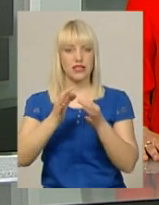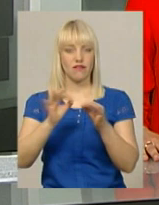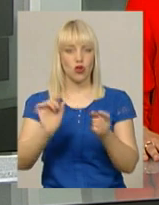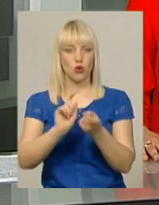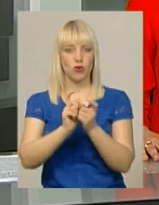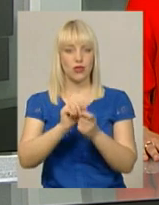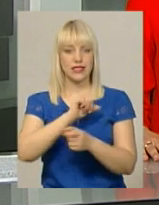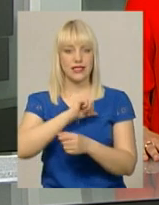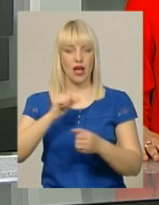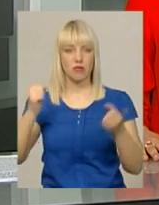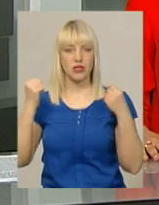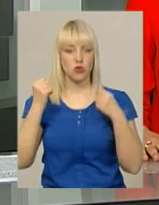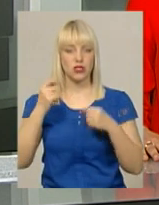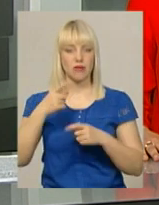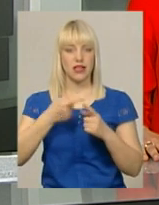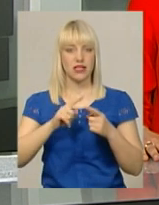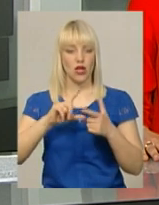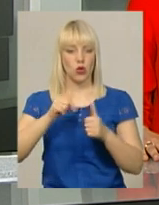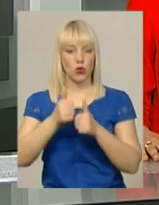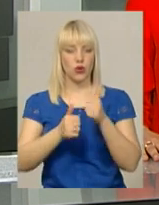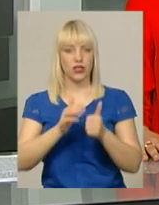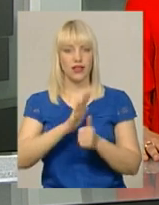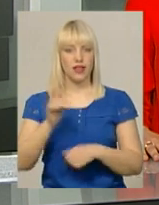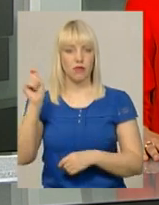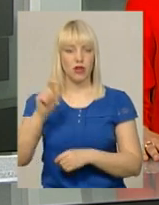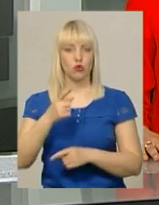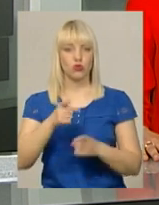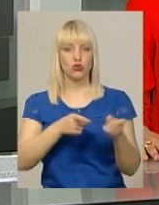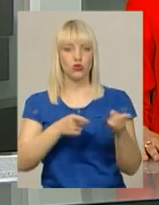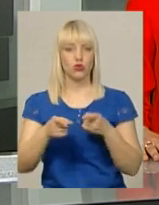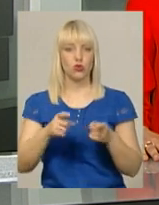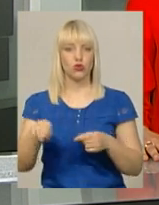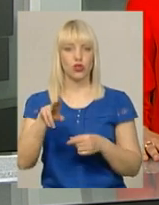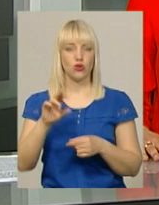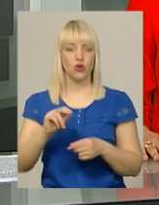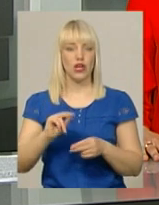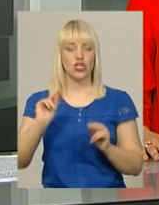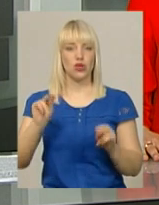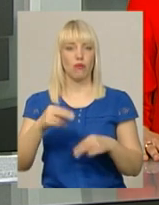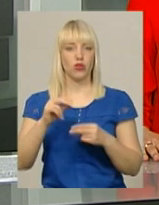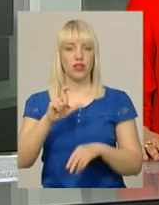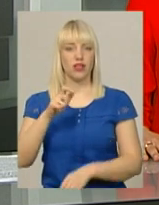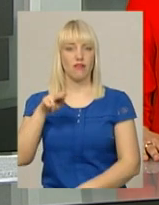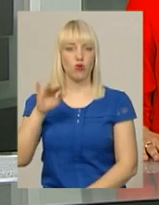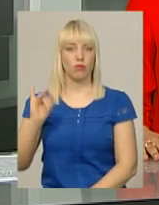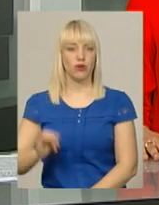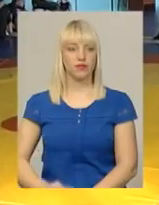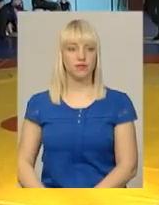спортсмен на турнір не приїхав, у даний час він готується до чемпіонату Європи. За змаганнями стежила наша Світлана Боробок.